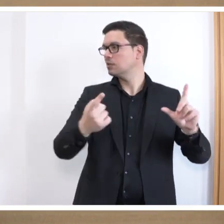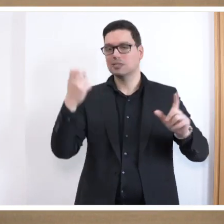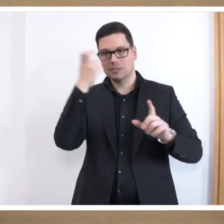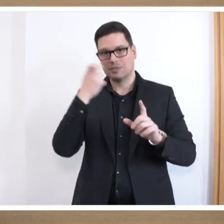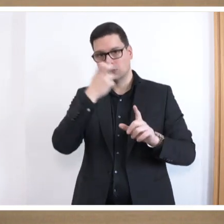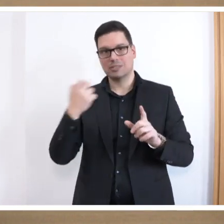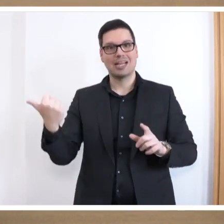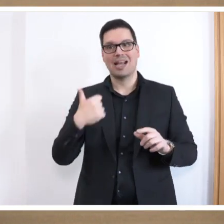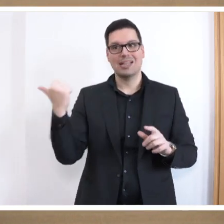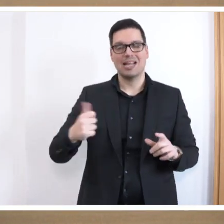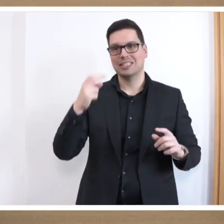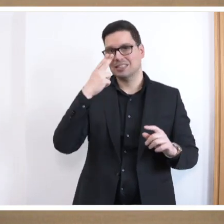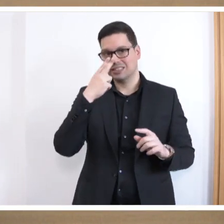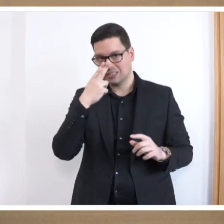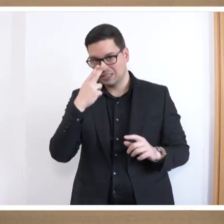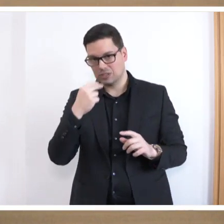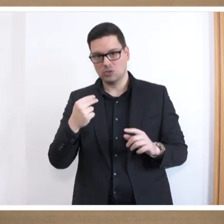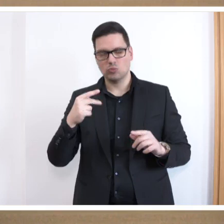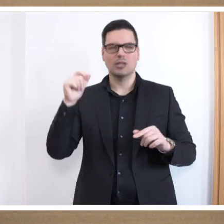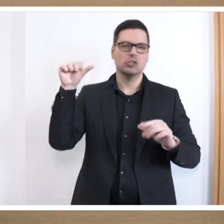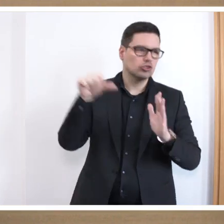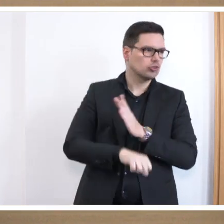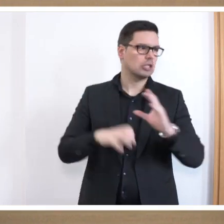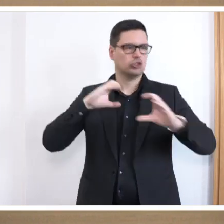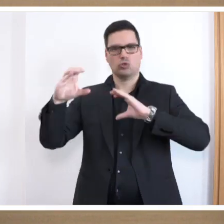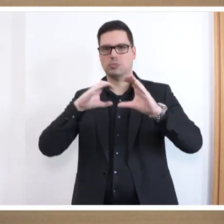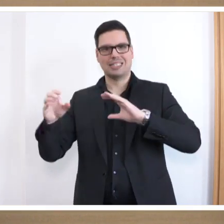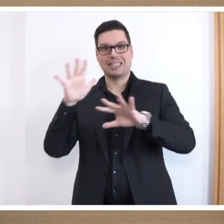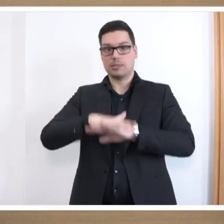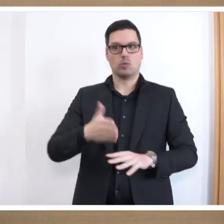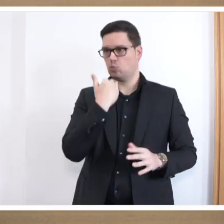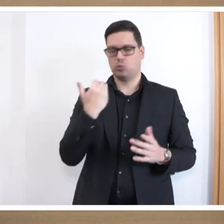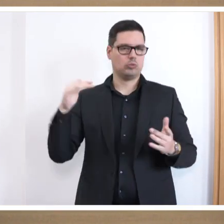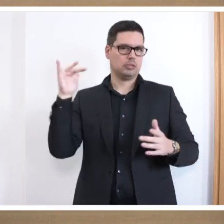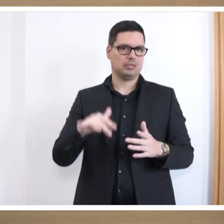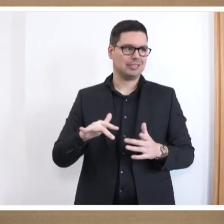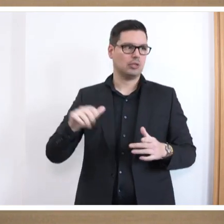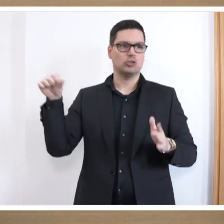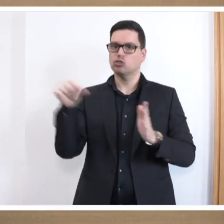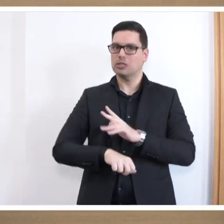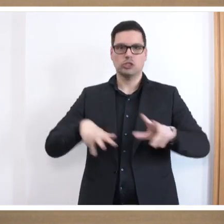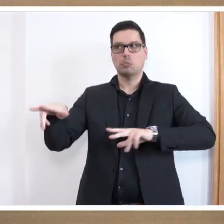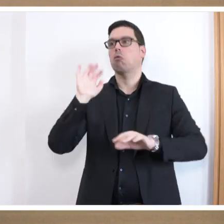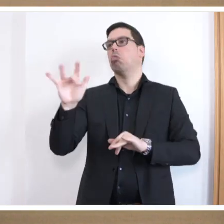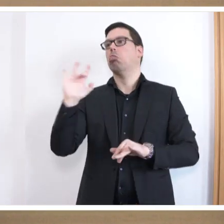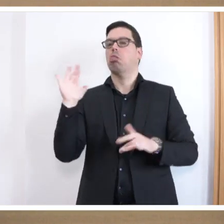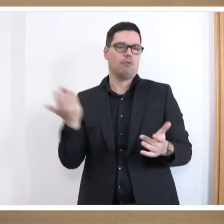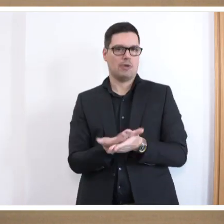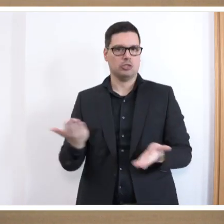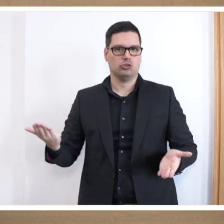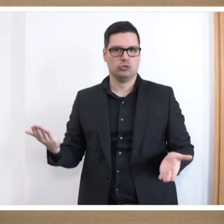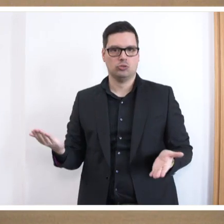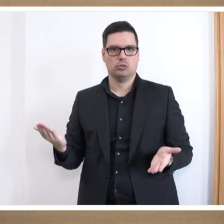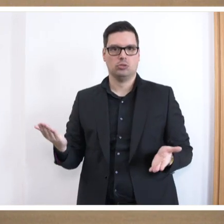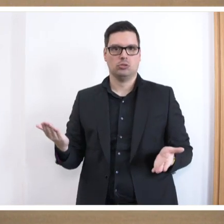die allein nur die gottenschlechte Kommunikation, die fehlende Transparenz und das Missmanagement kritisieren, in den Dunstkreis